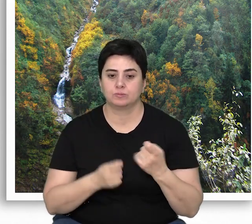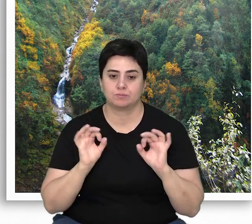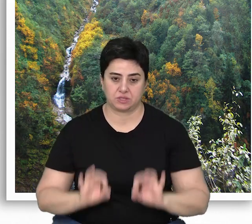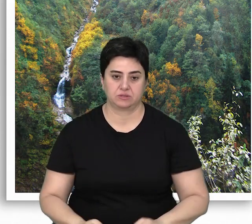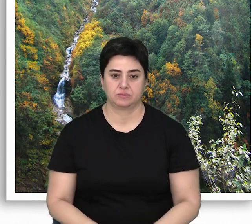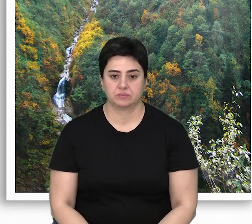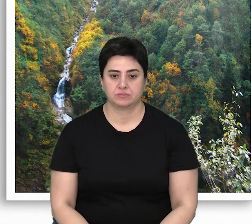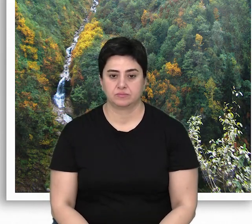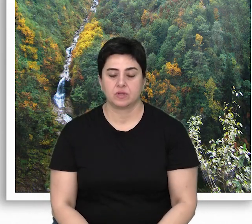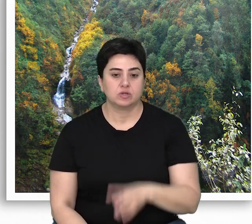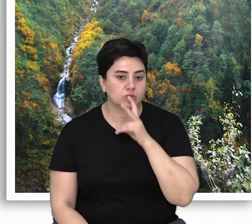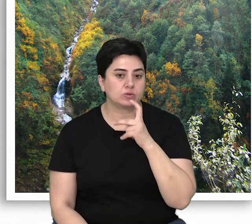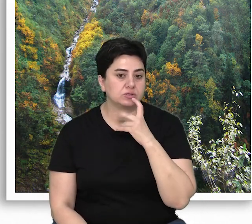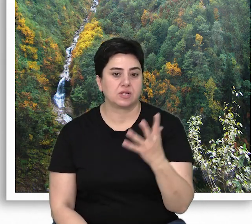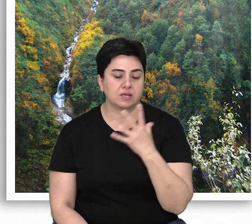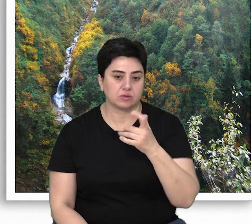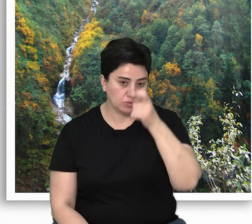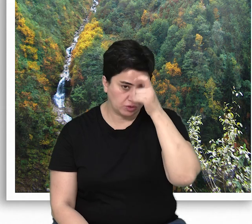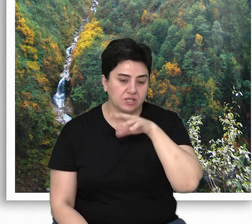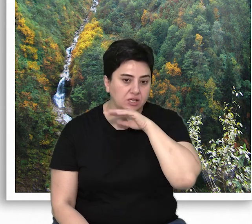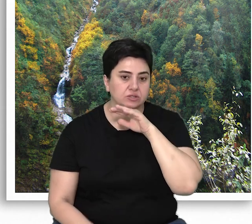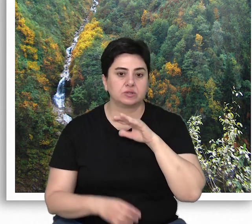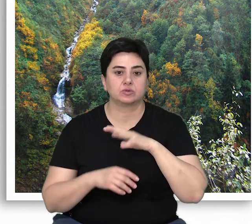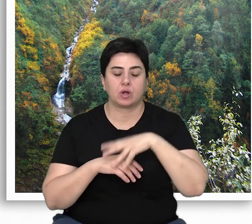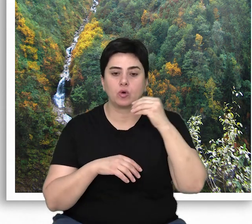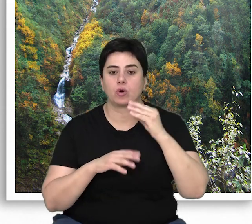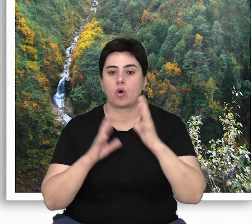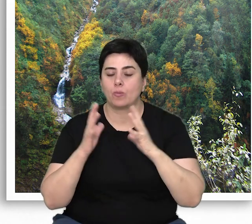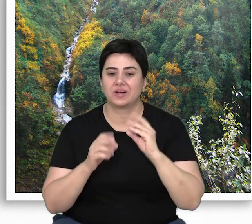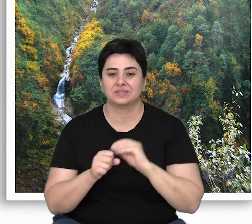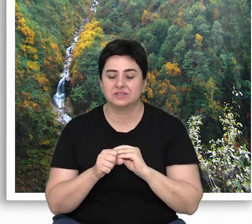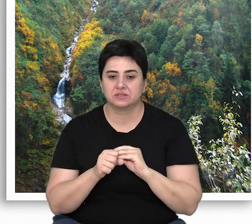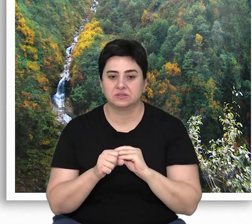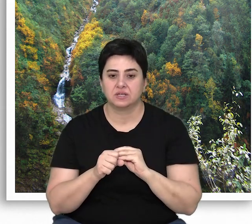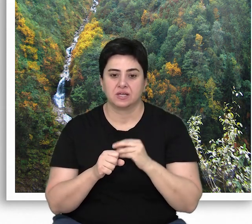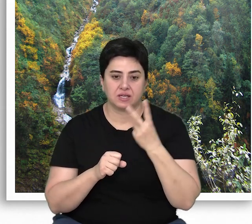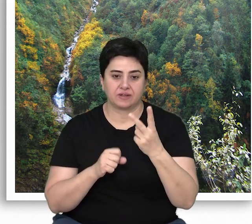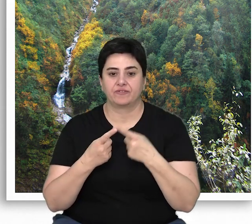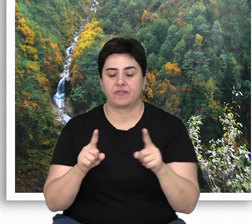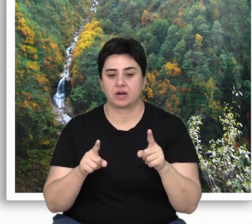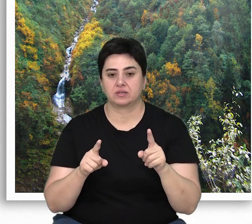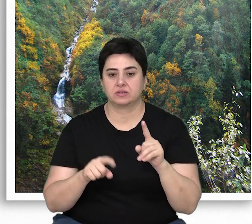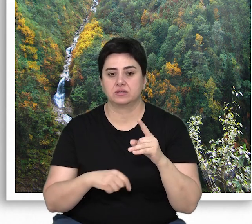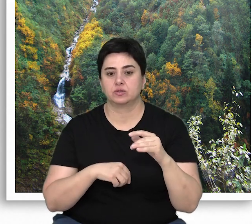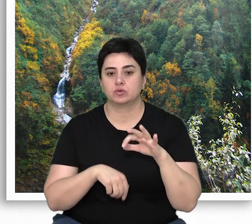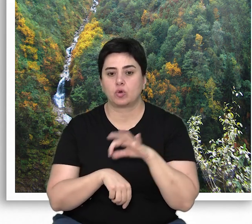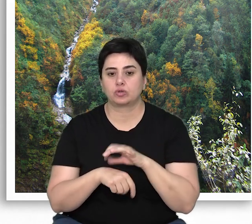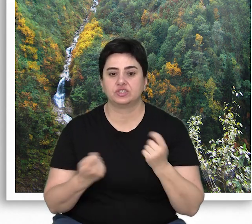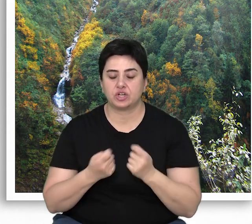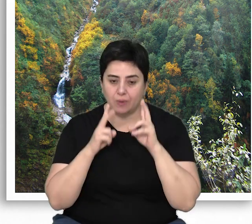kullanıla gelmiştir. Son yıllarda ülkemizde doğal yaşlı orman kavramının ele alındığı iki farklı doktora